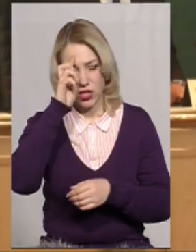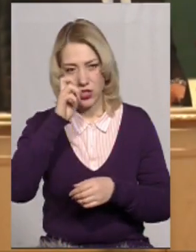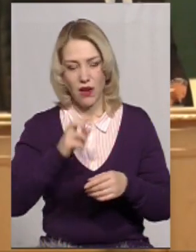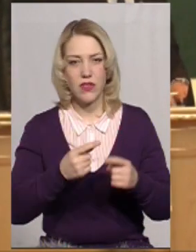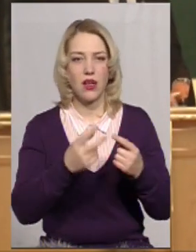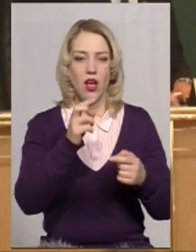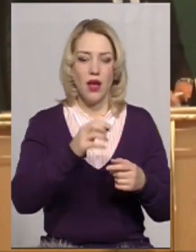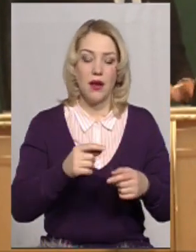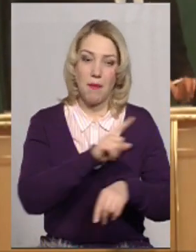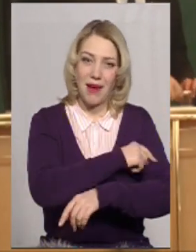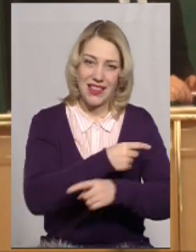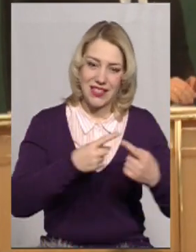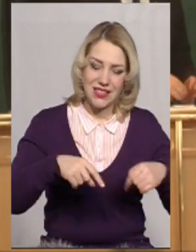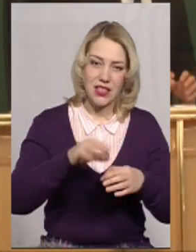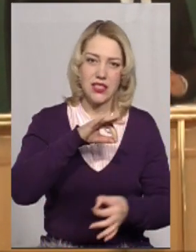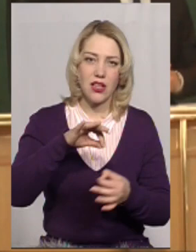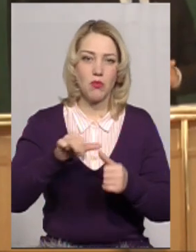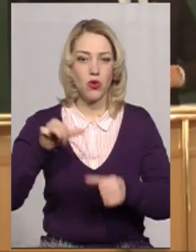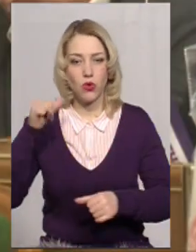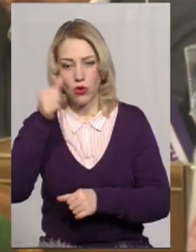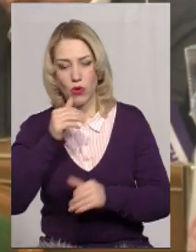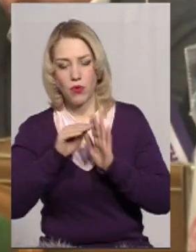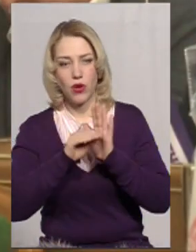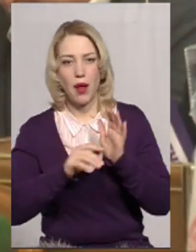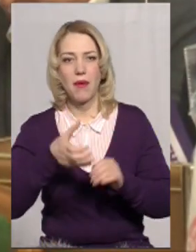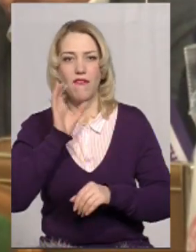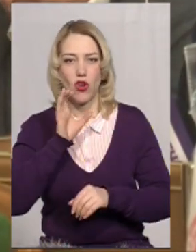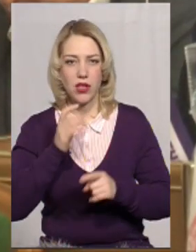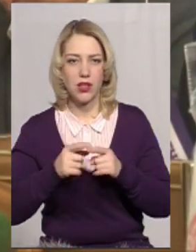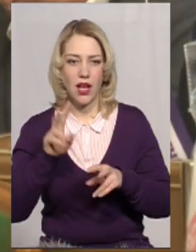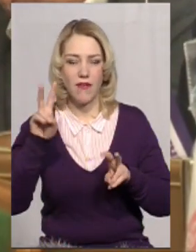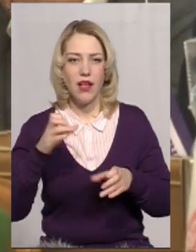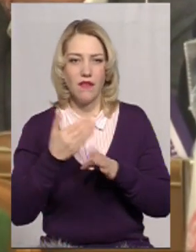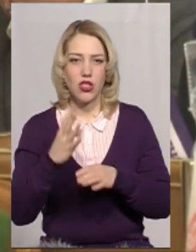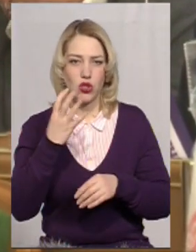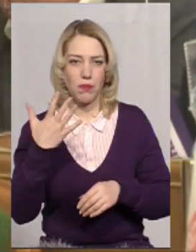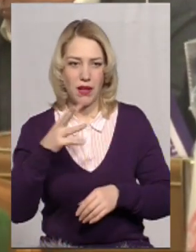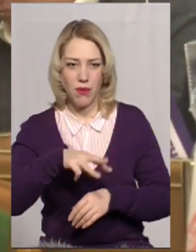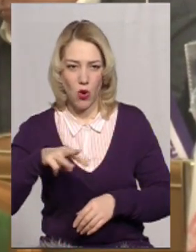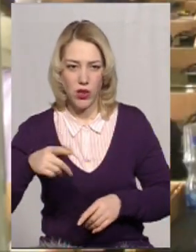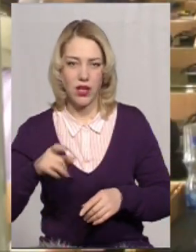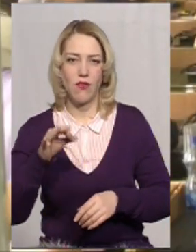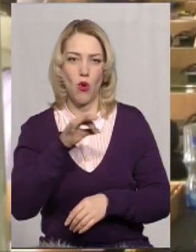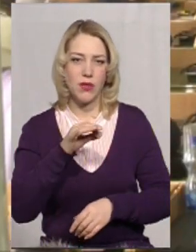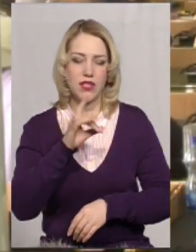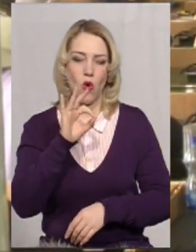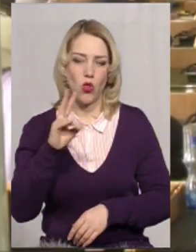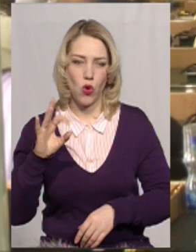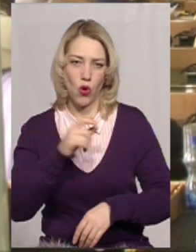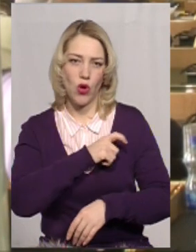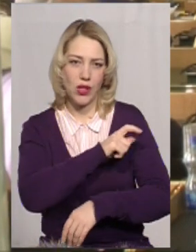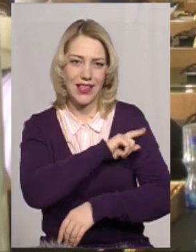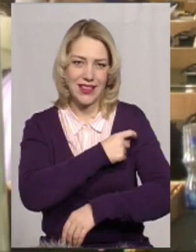їхні залишки з минулого року. Із них на програму «Питна вода» виділили 40 мільйонів. Обласний онкодиспансер отримав майже 8 мільйонів гривень. Голова